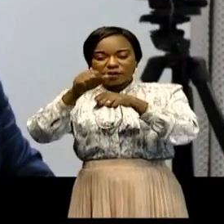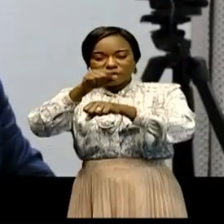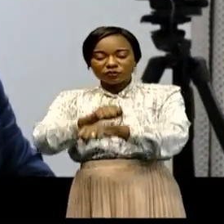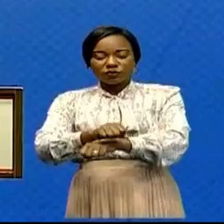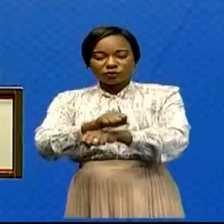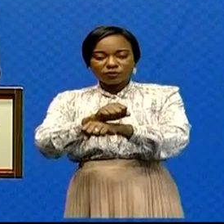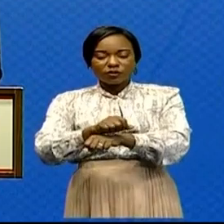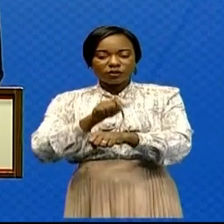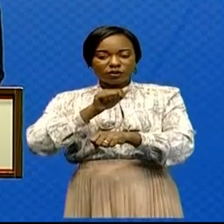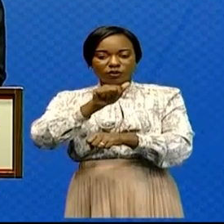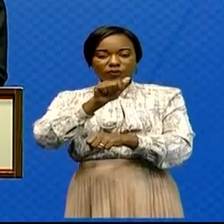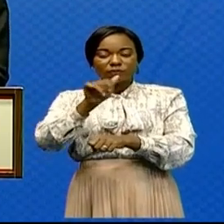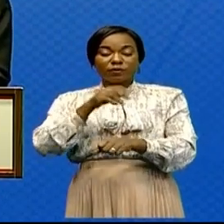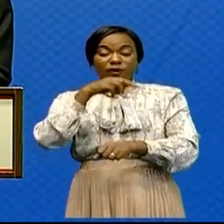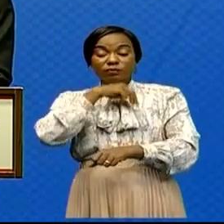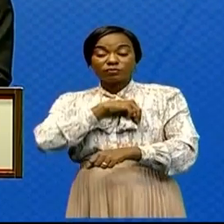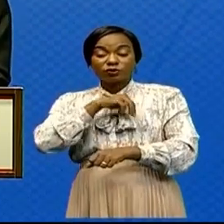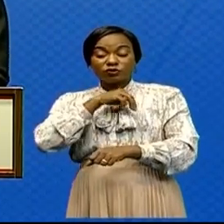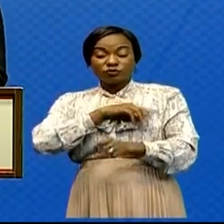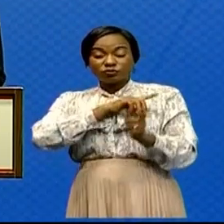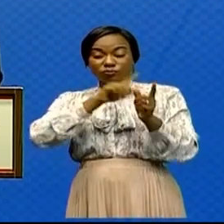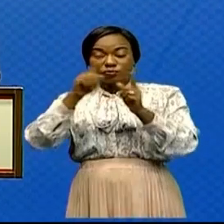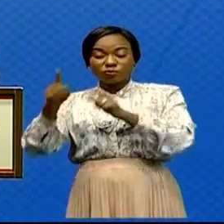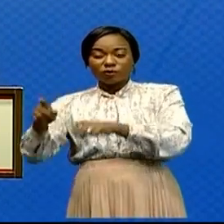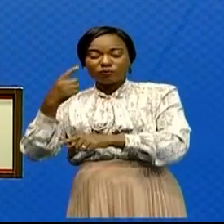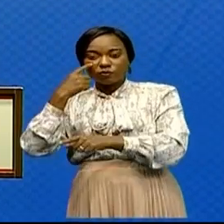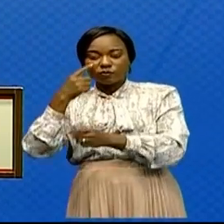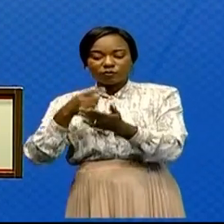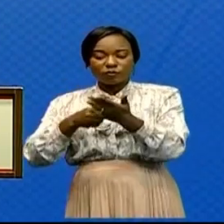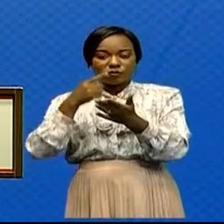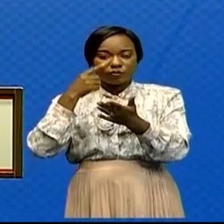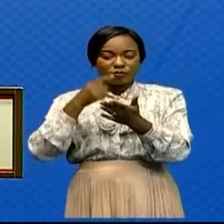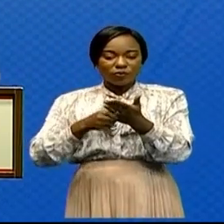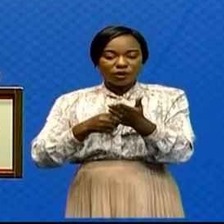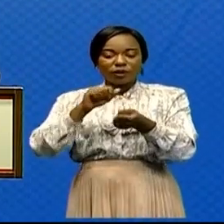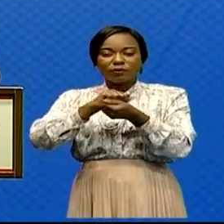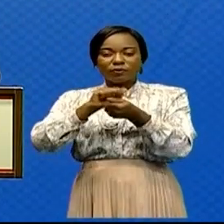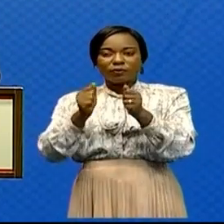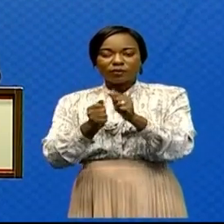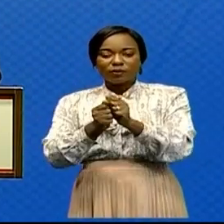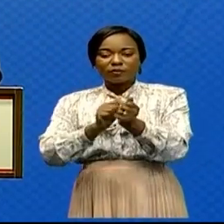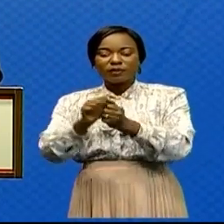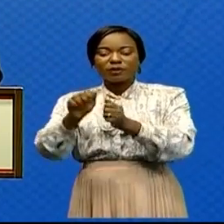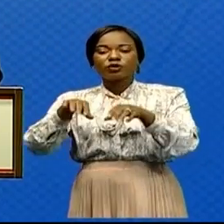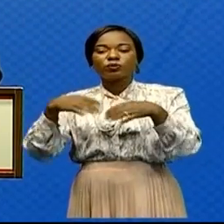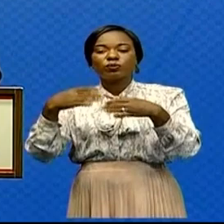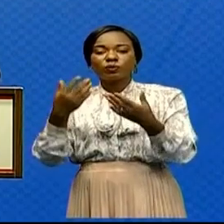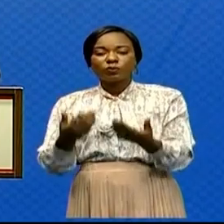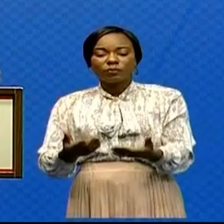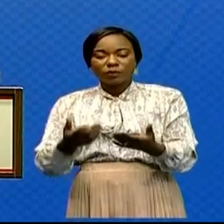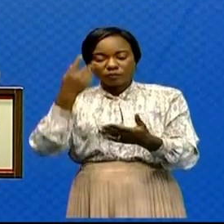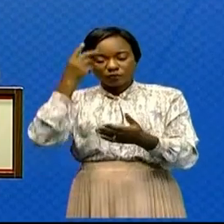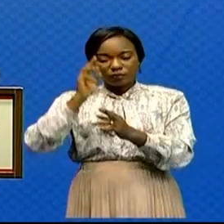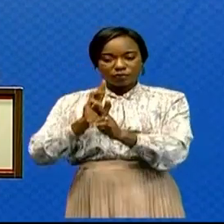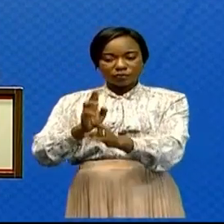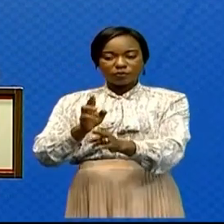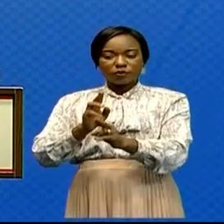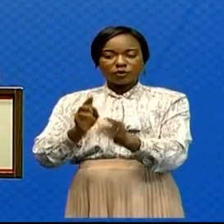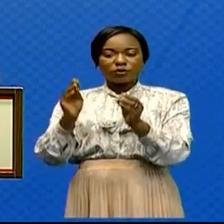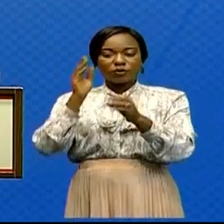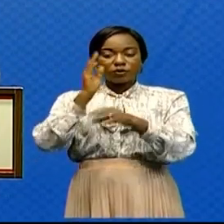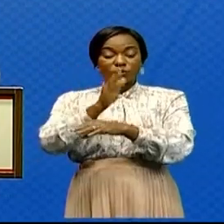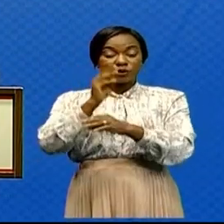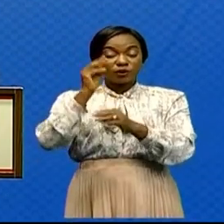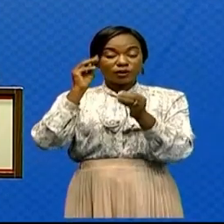effectue une mission sur terrain pour faire l'état des lieux de la situation en vue de faire rapport au Conseil de ministres